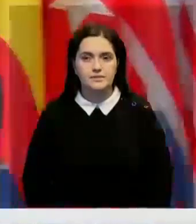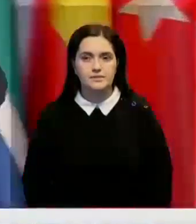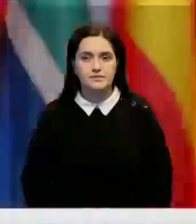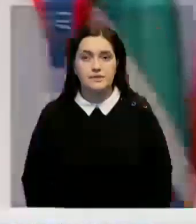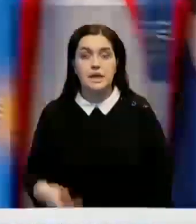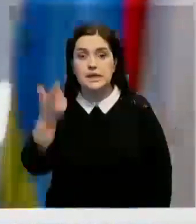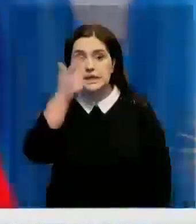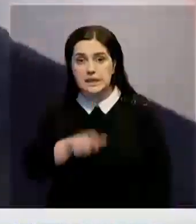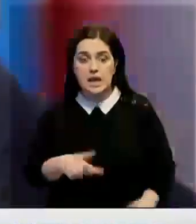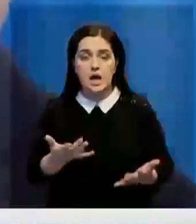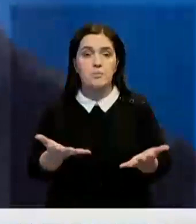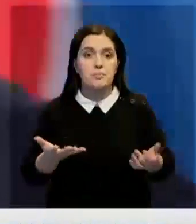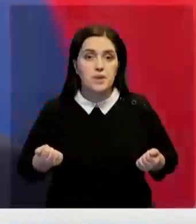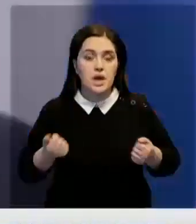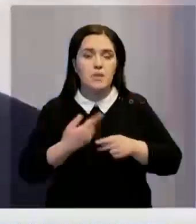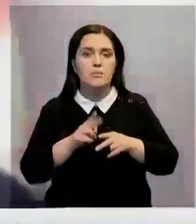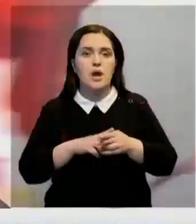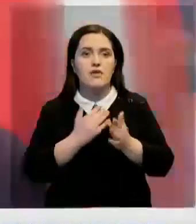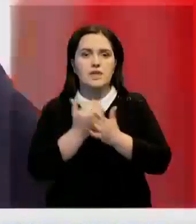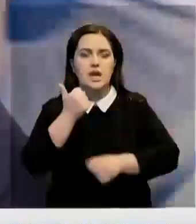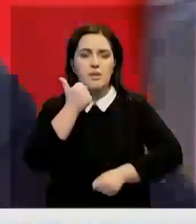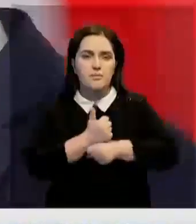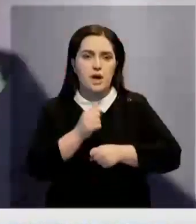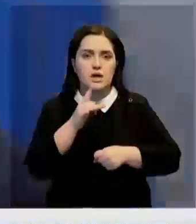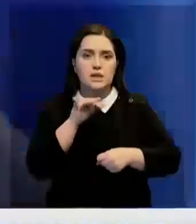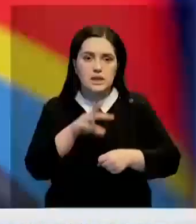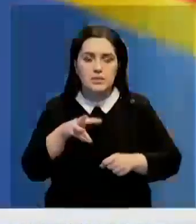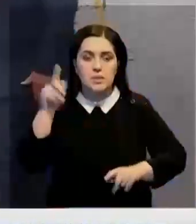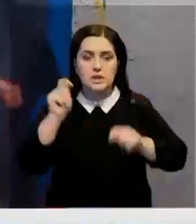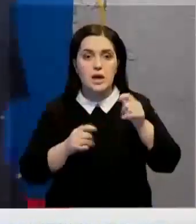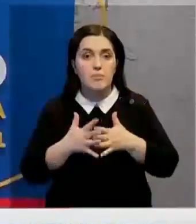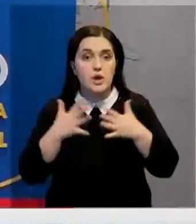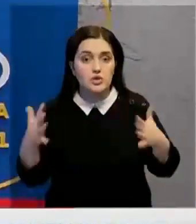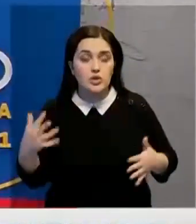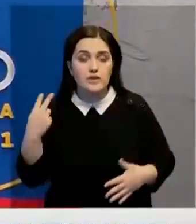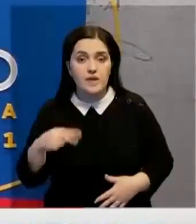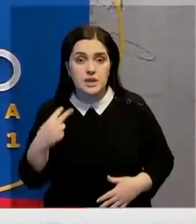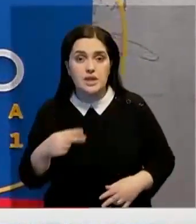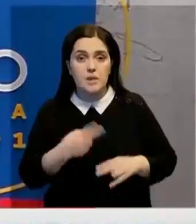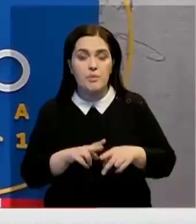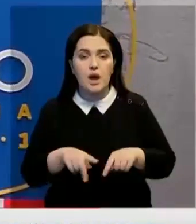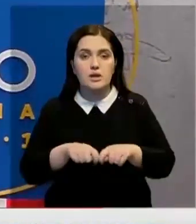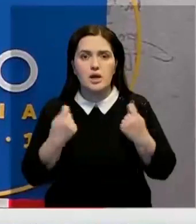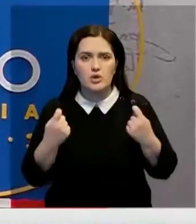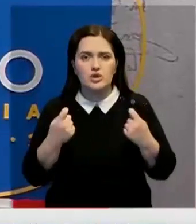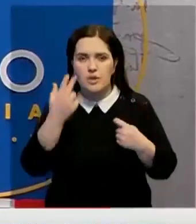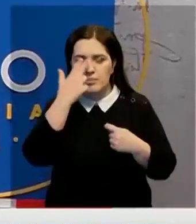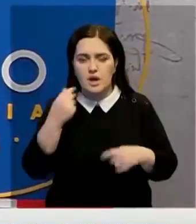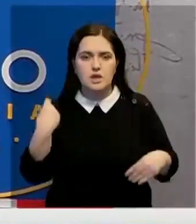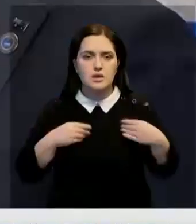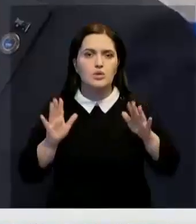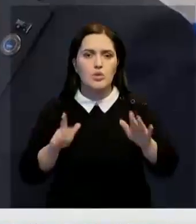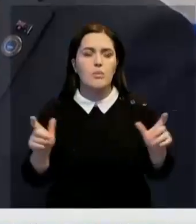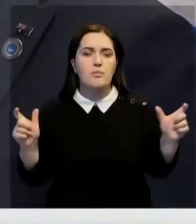Италия принимает высокопоставленных гостей. В Риме проходит саммит большой двадцатки. Похоже, что нарушить привычный дресс-код смогла лишь